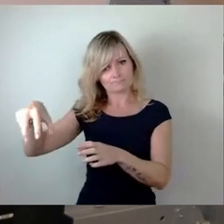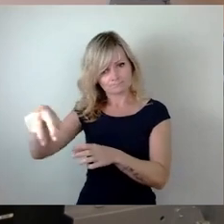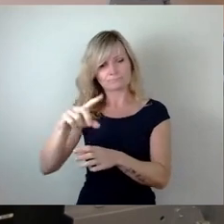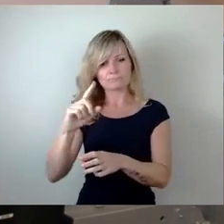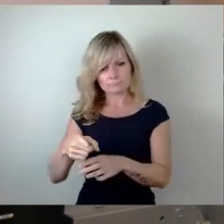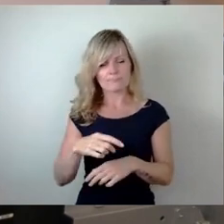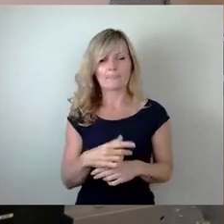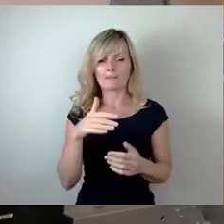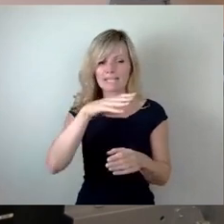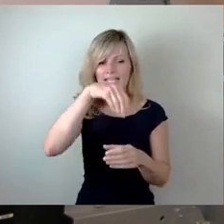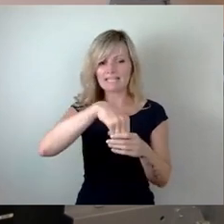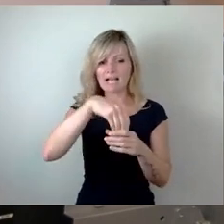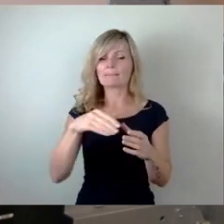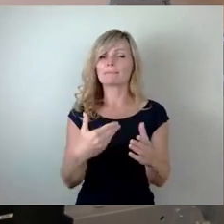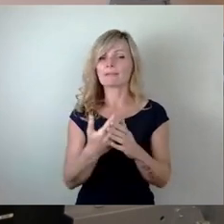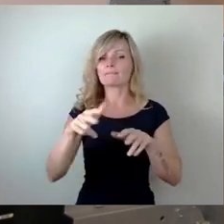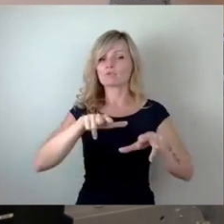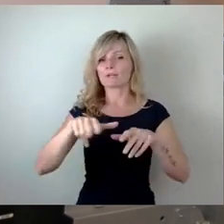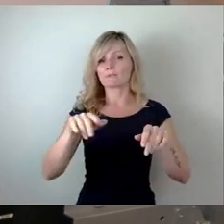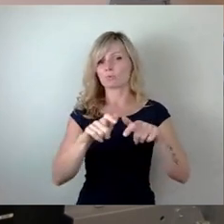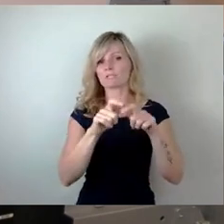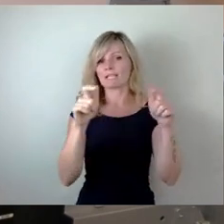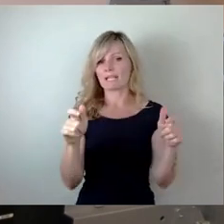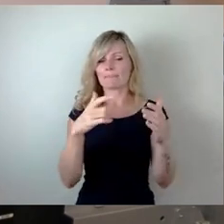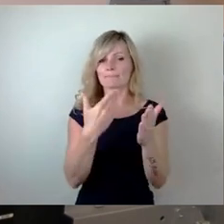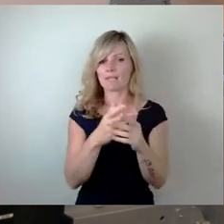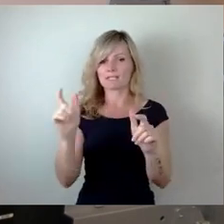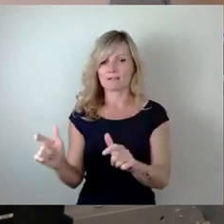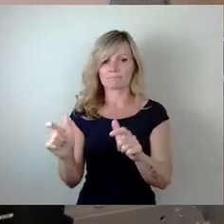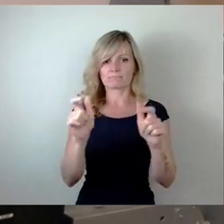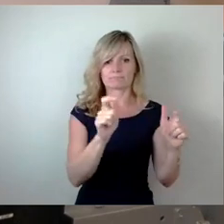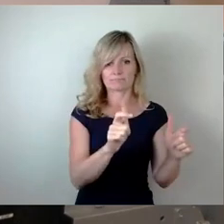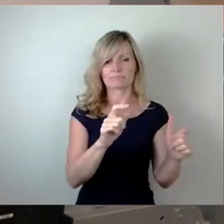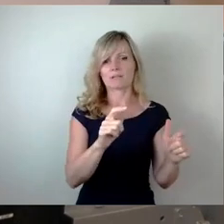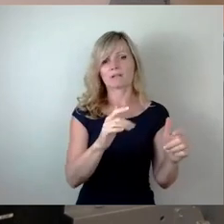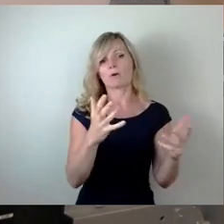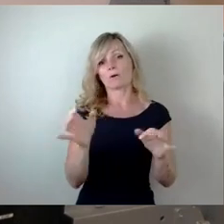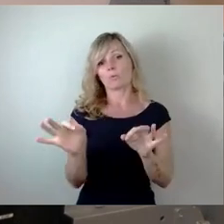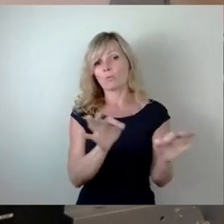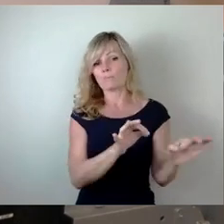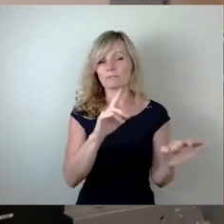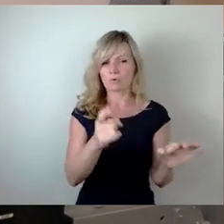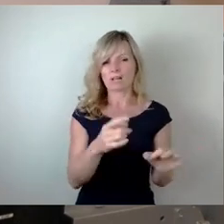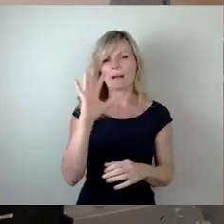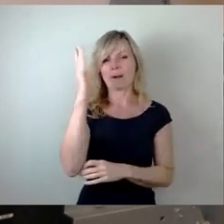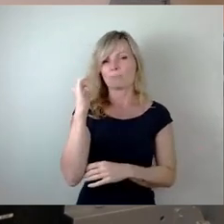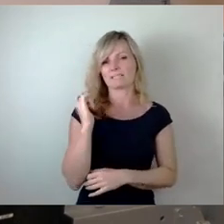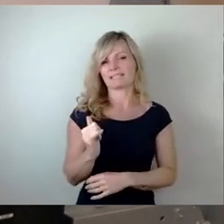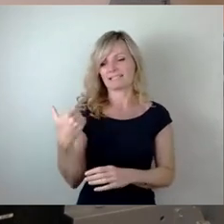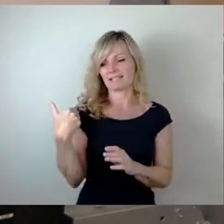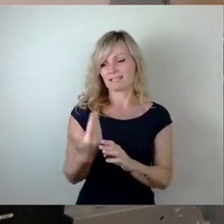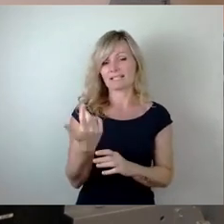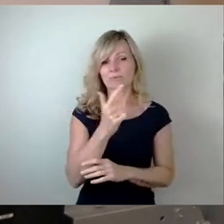Wirtschaftsunternehmen, welches verlagert werden soll, ein Baumdienst. Seit 2011 wurde hier aber noch keine Lösung gefunden.